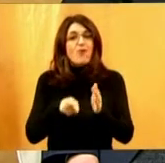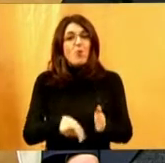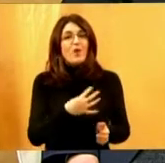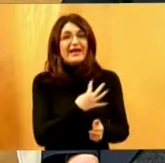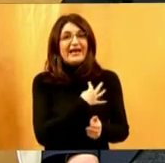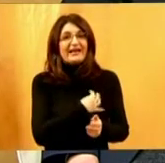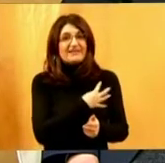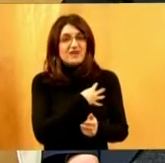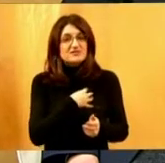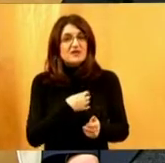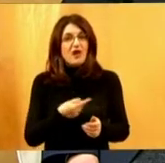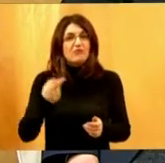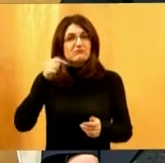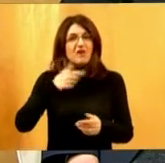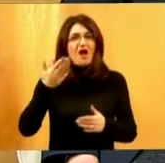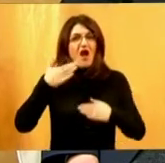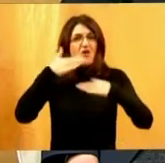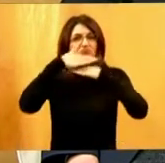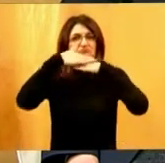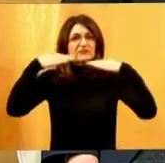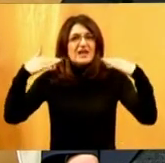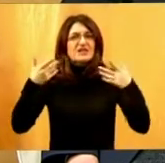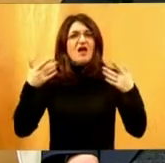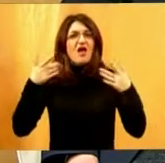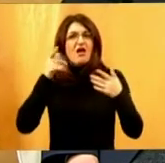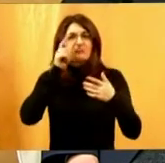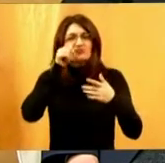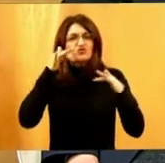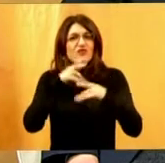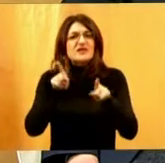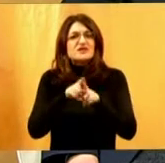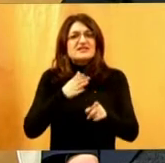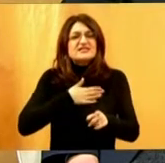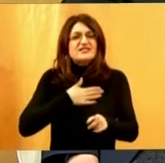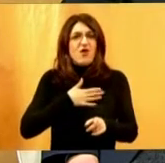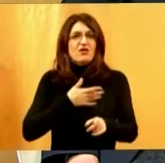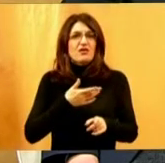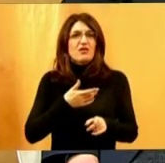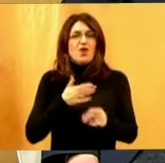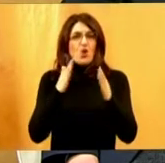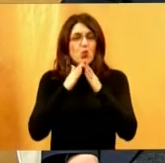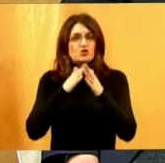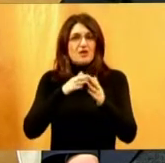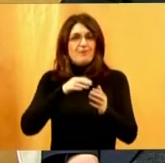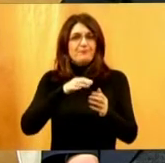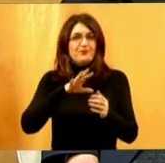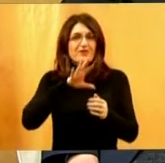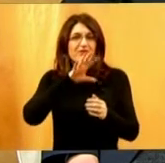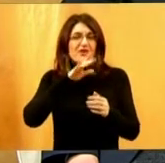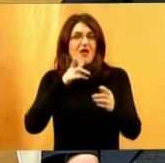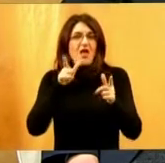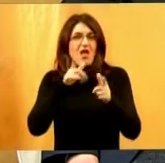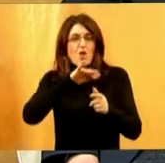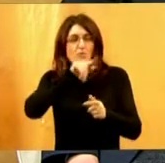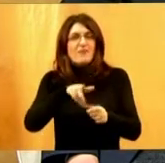Hrvatskoj došli na tu razinu da ljudi i sa svojim kućnim ljubimcima mogu ući u tramvaj u sredstva